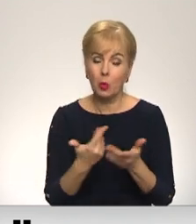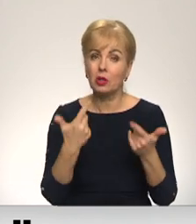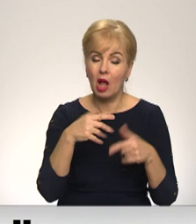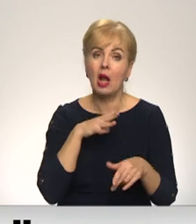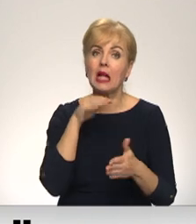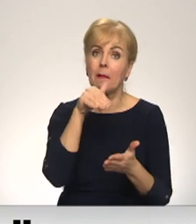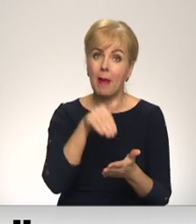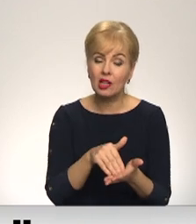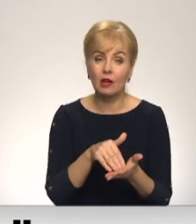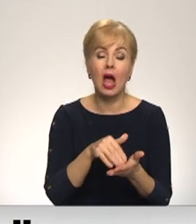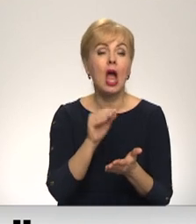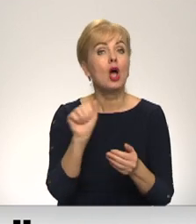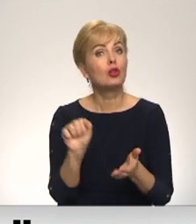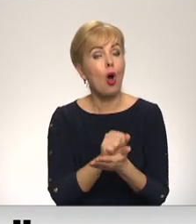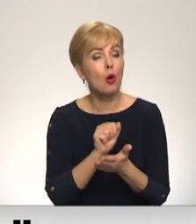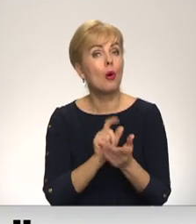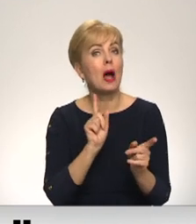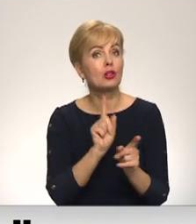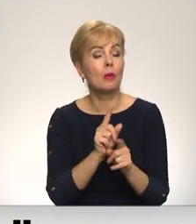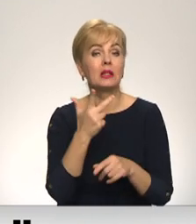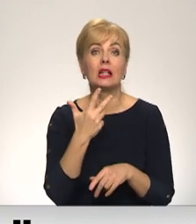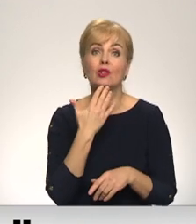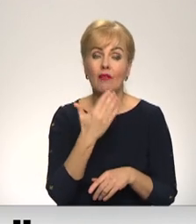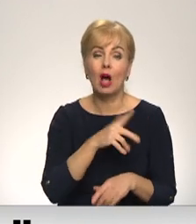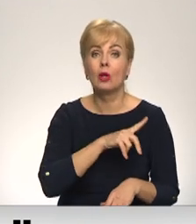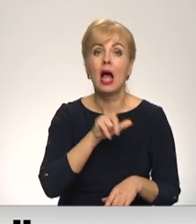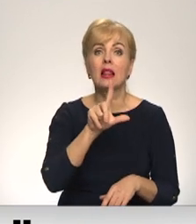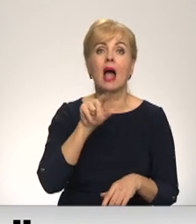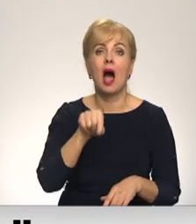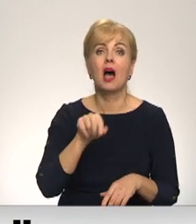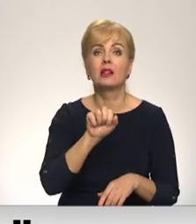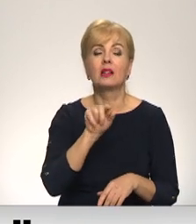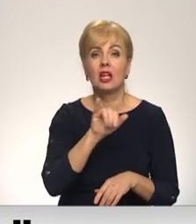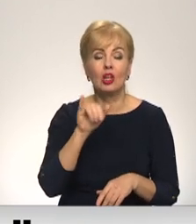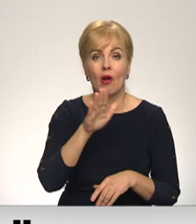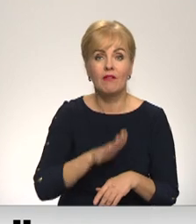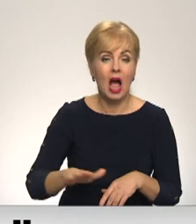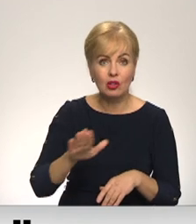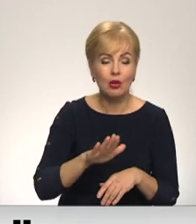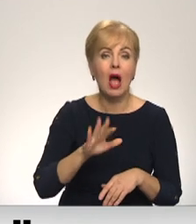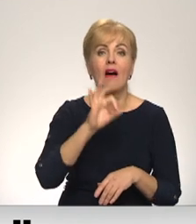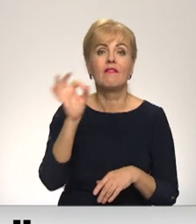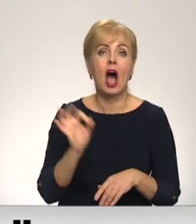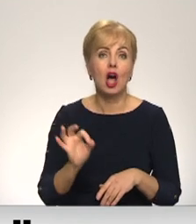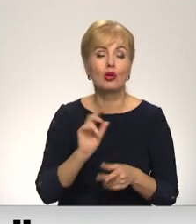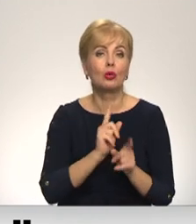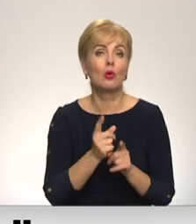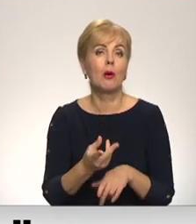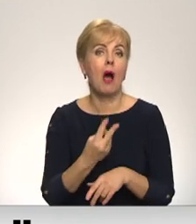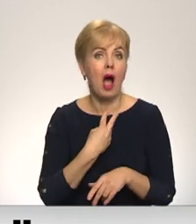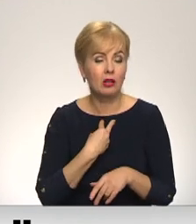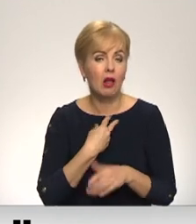pastāvēja. Pavisam dokumentos sastopamas trīs valodas – latīņu, viduslejas vācu un vācu, kas tulkotājiem atklājas